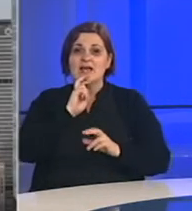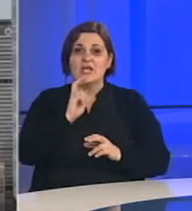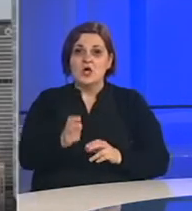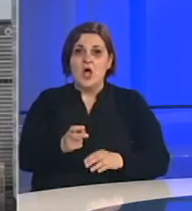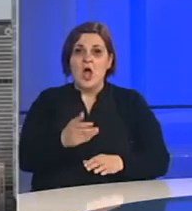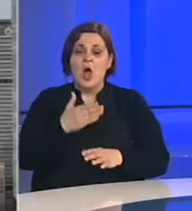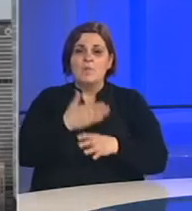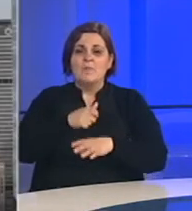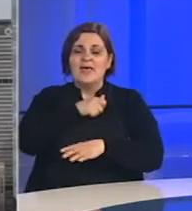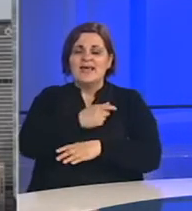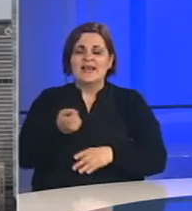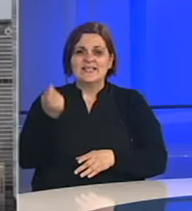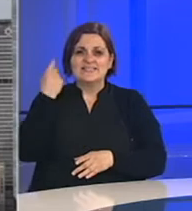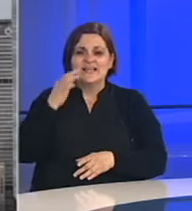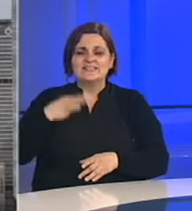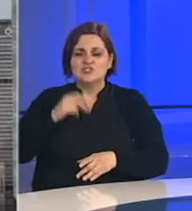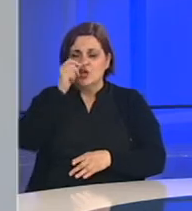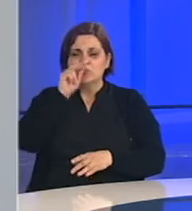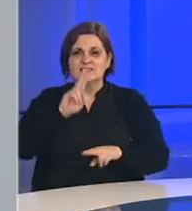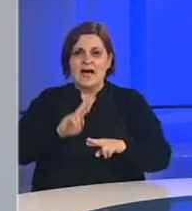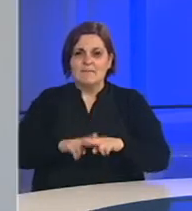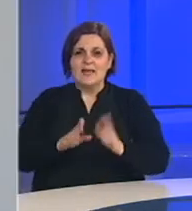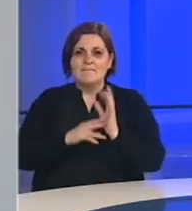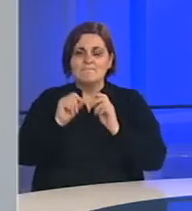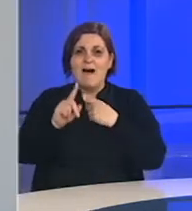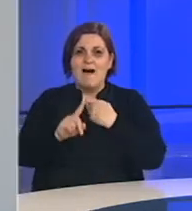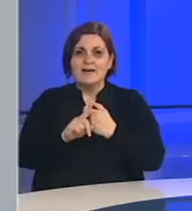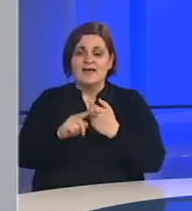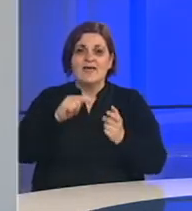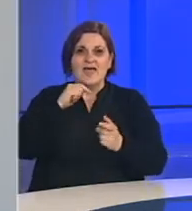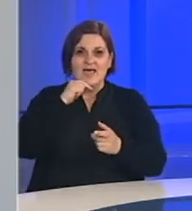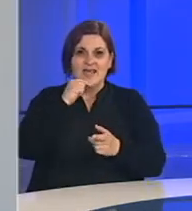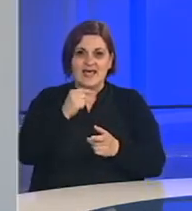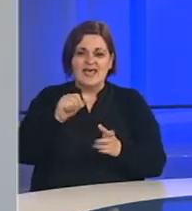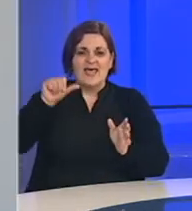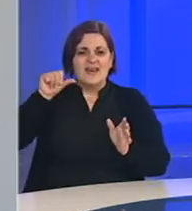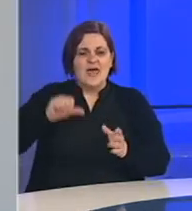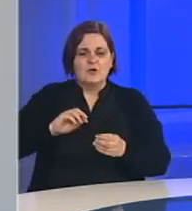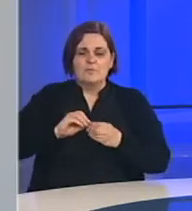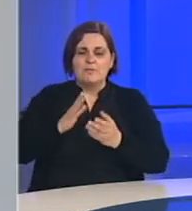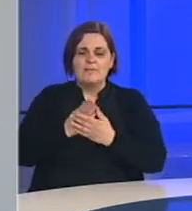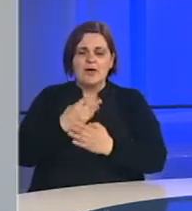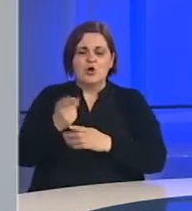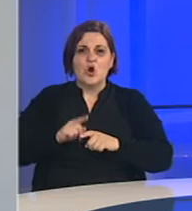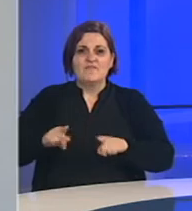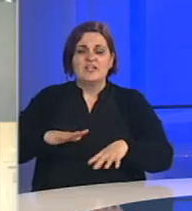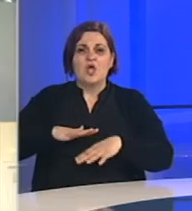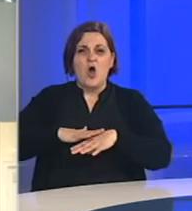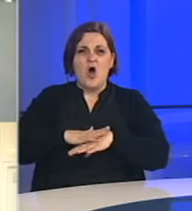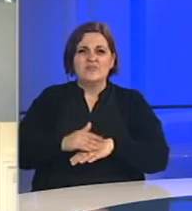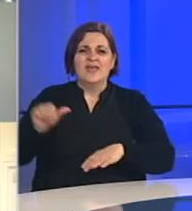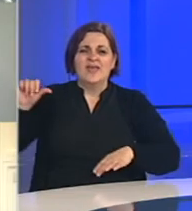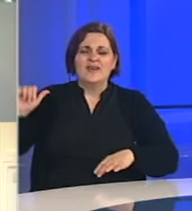Pomoćnik generalnog sekretara zadužen za ljudska prava Mark Lowcock izjavio je da će najgore efekte pandemije koronavirusa osjetiti